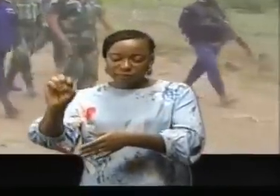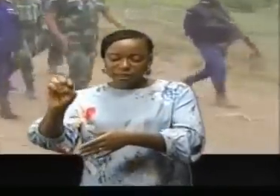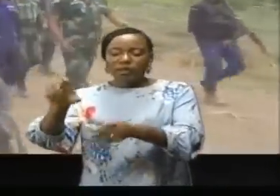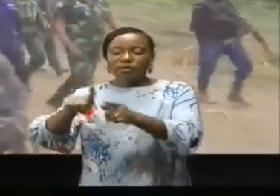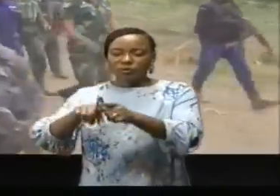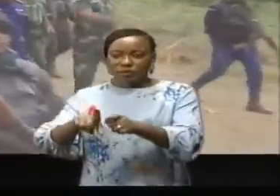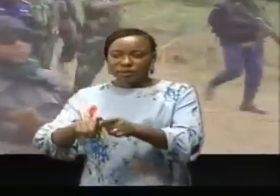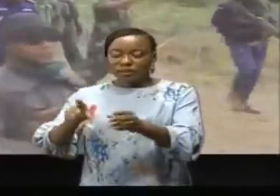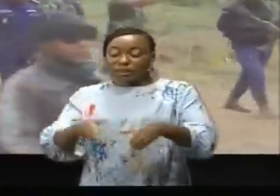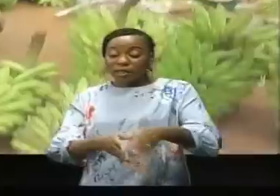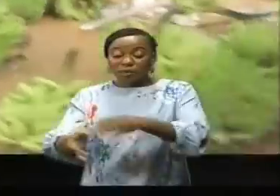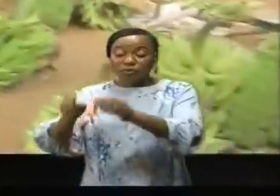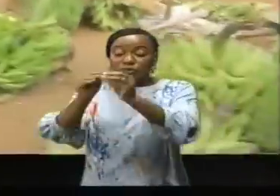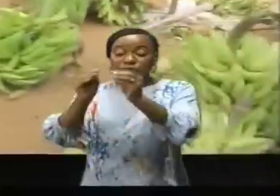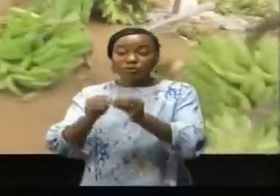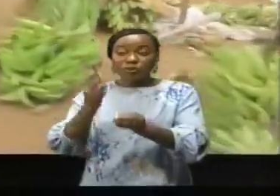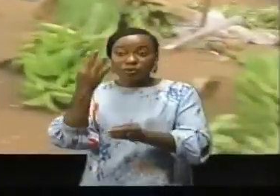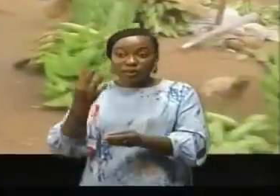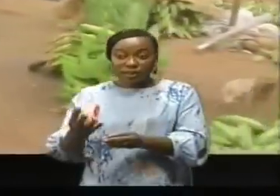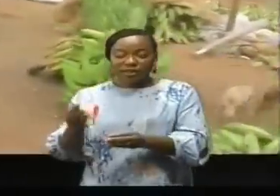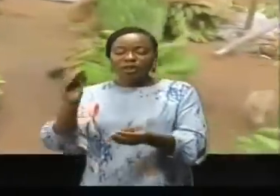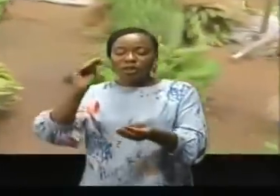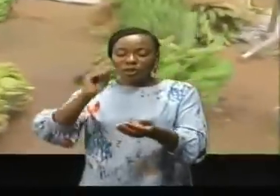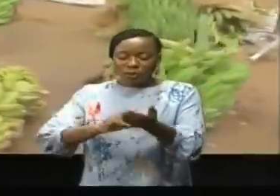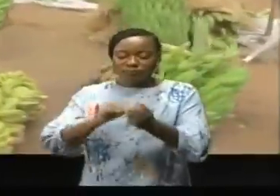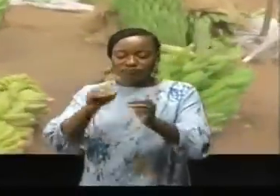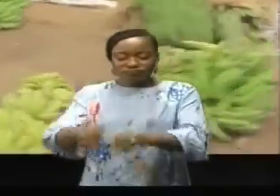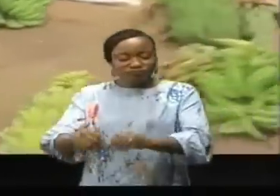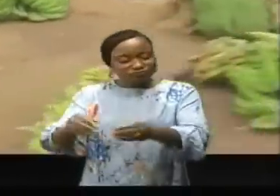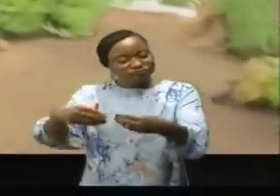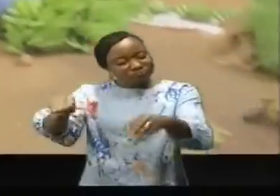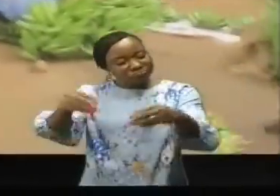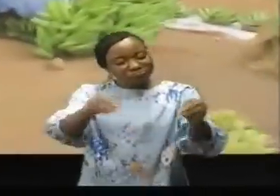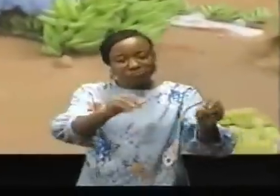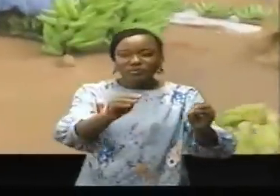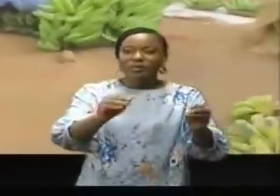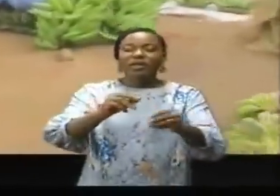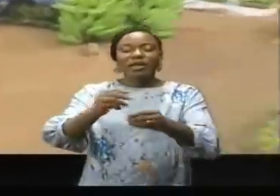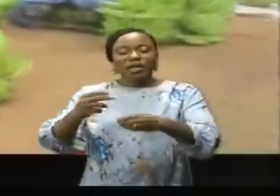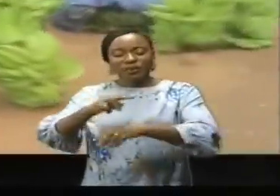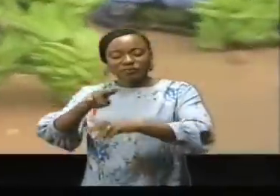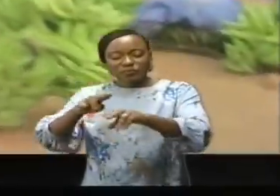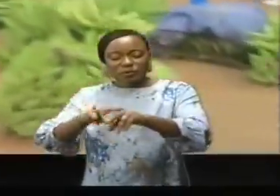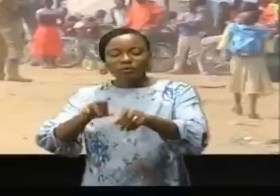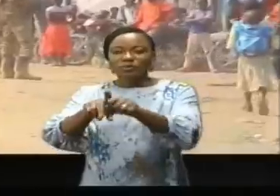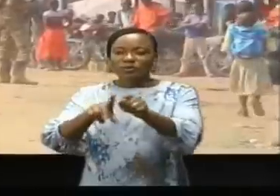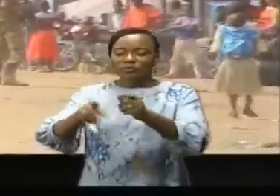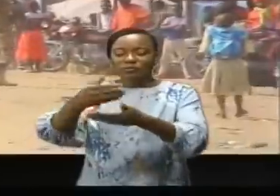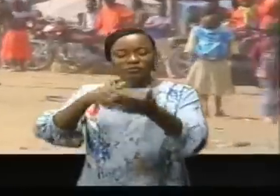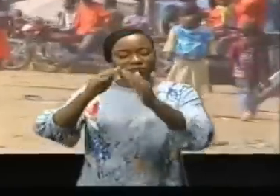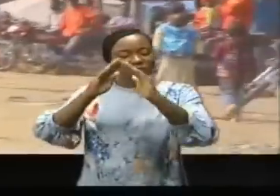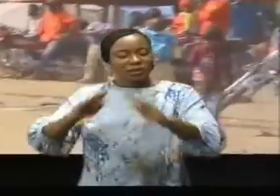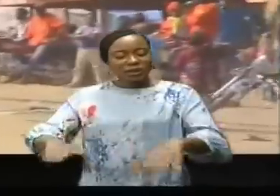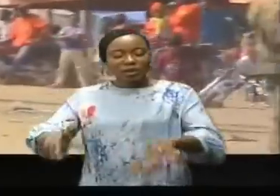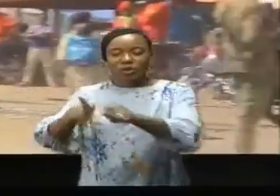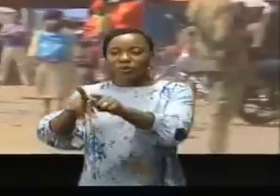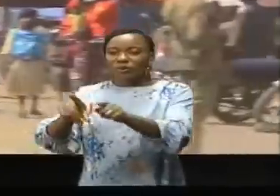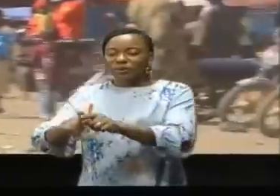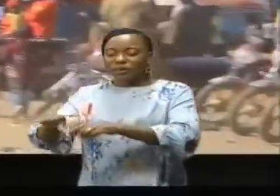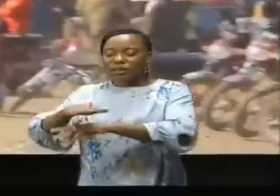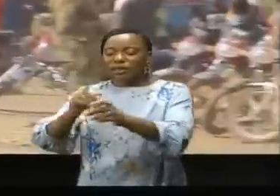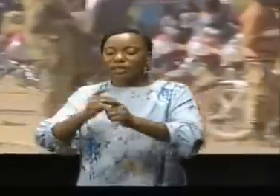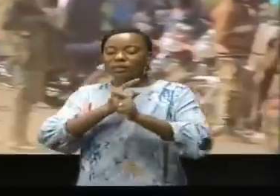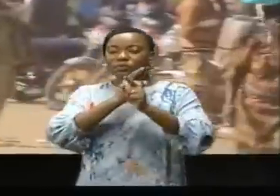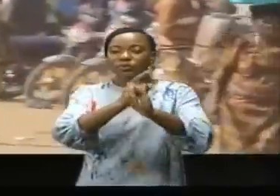activités commerciales et champêtres sont à nouveau exercées par les habitants qui réganent déjà l'air milieux sous la haute protection